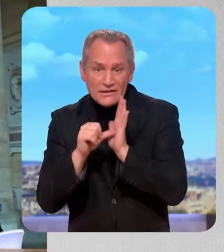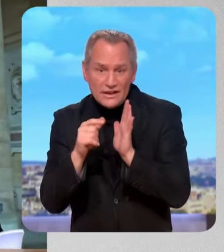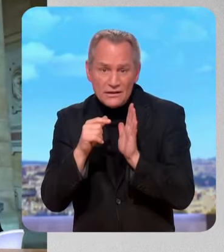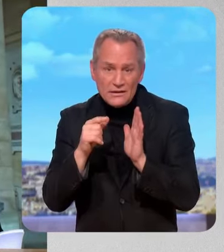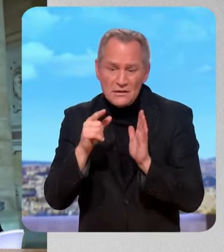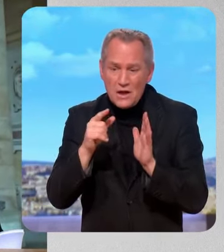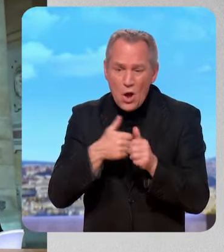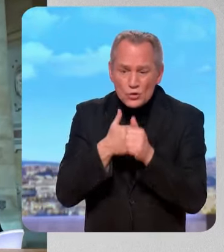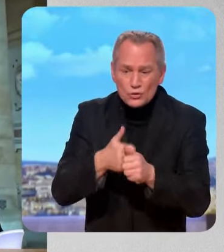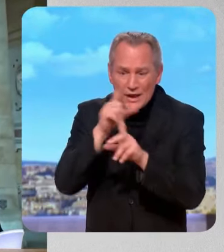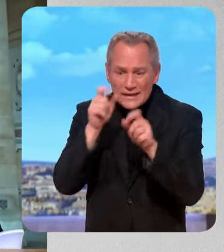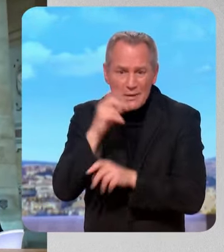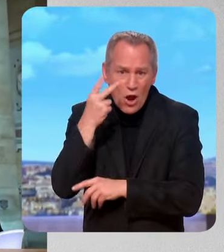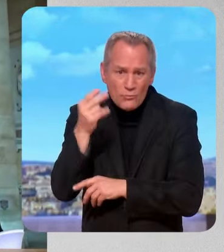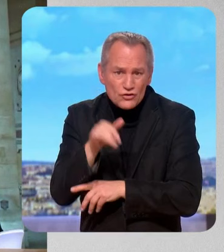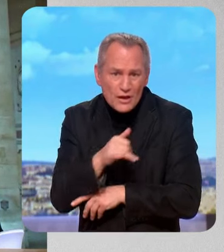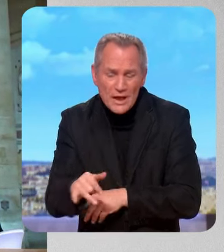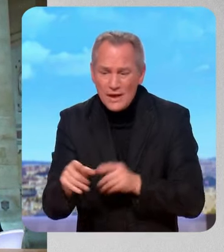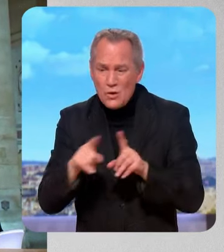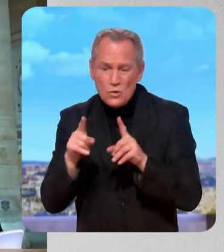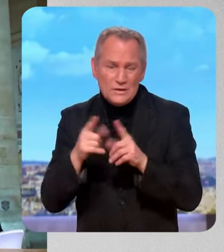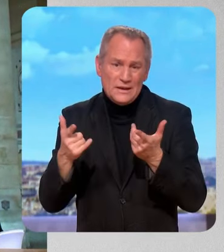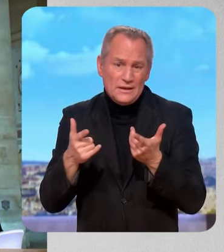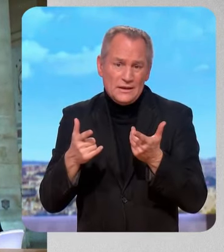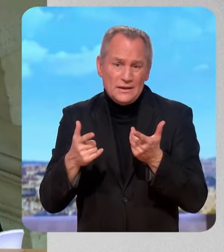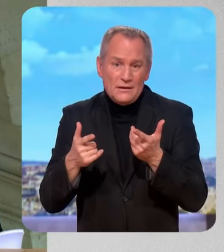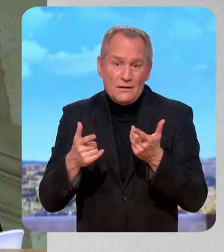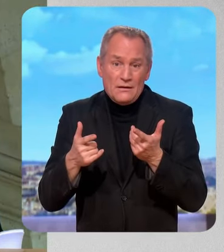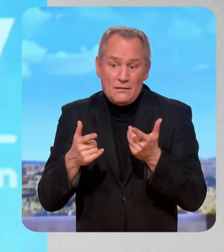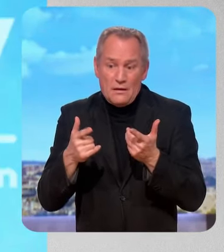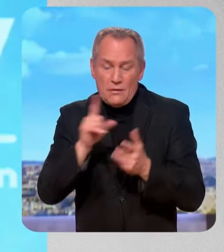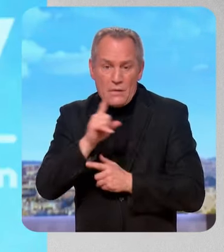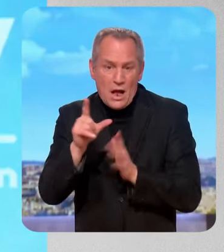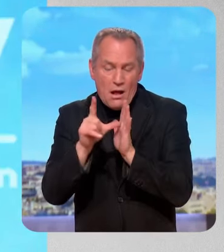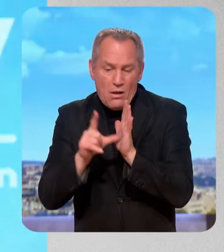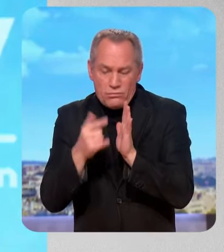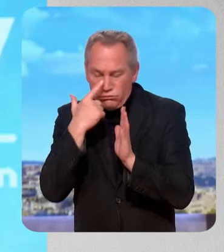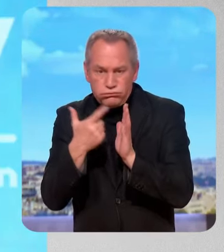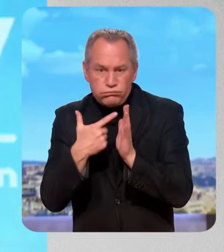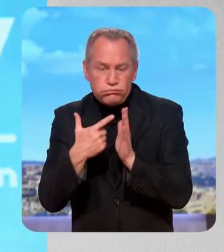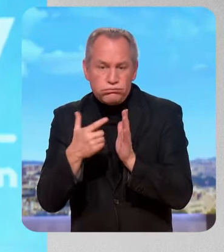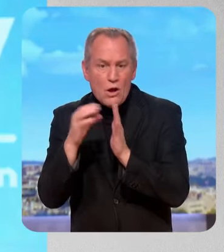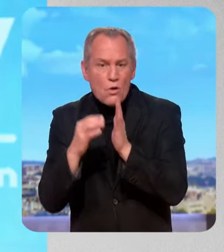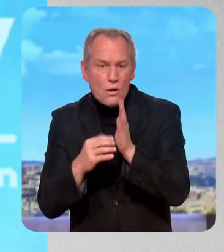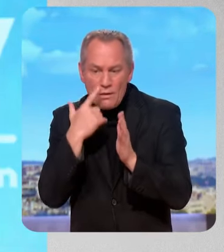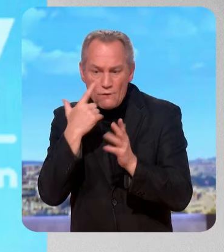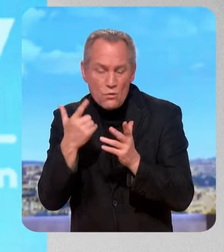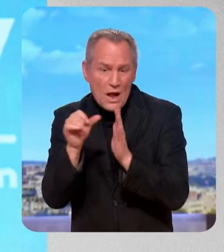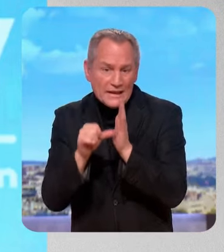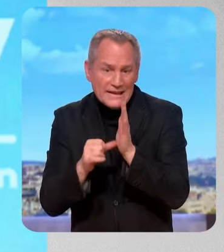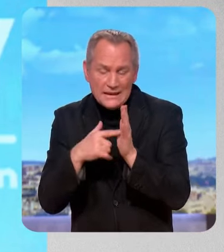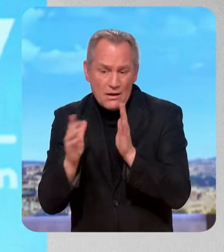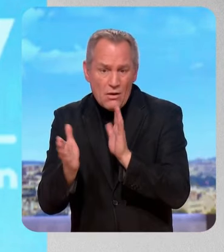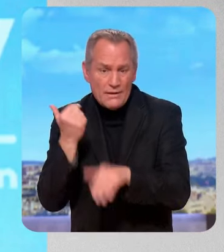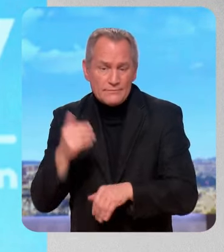qui avaient été proposés par la droite. Il reste le texte du gouvernement qui est précarisant pour les plus vulnérables. Je pense aux jeunes